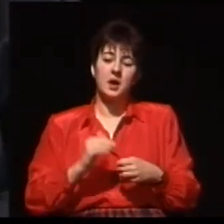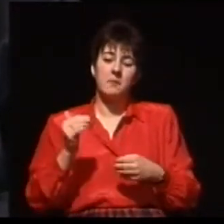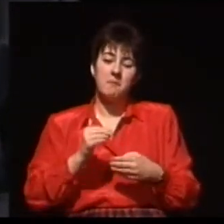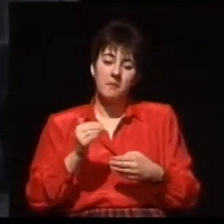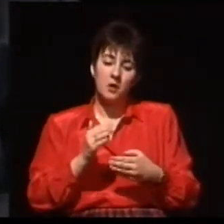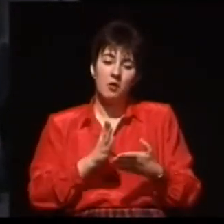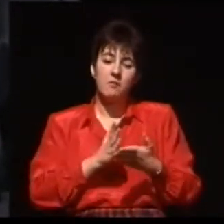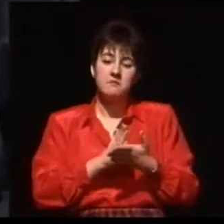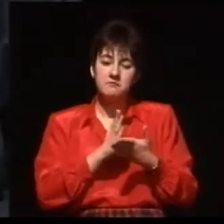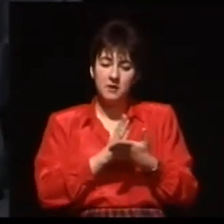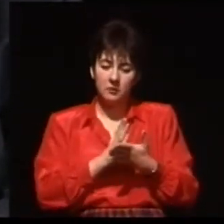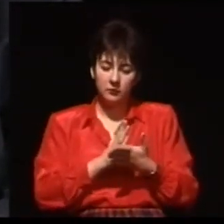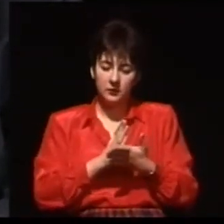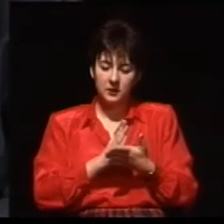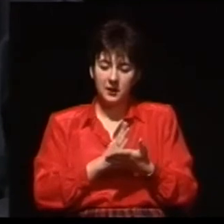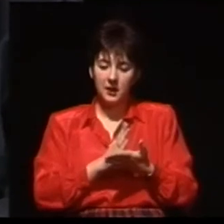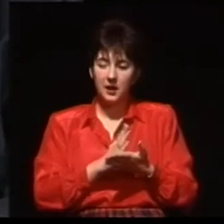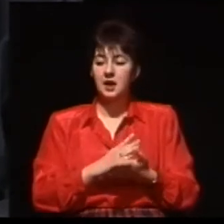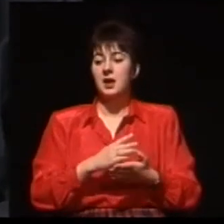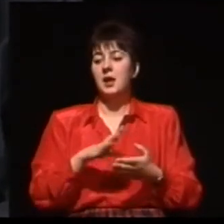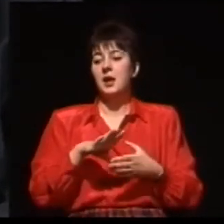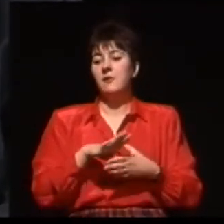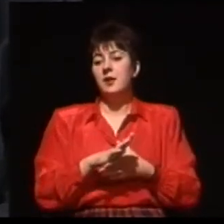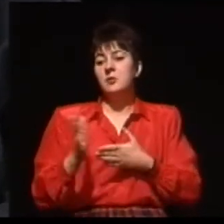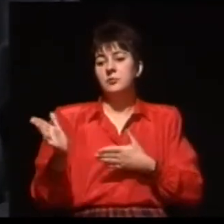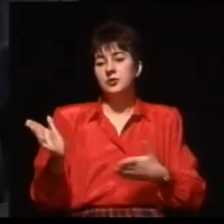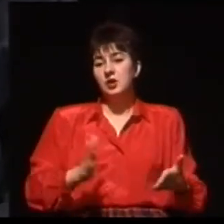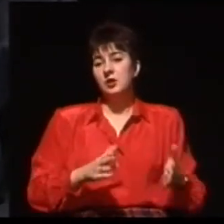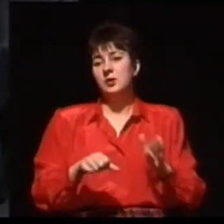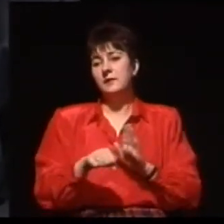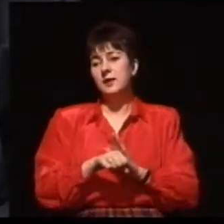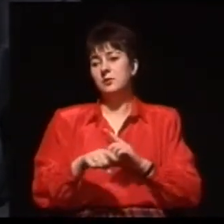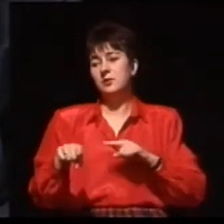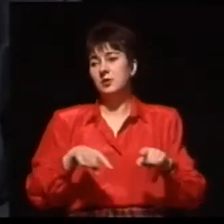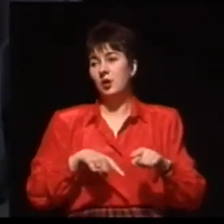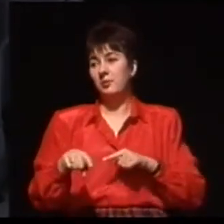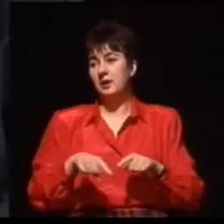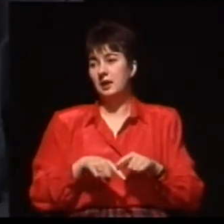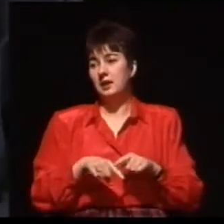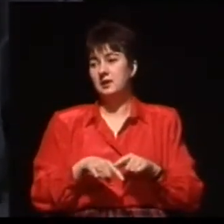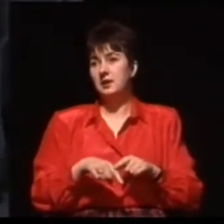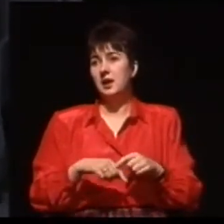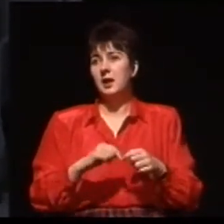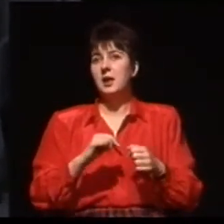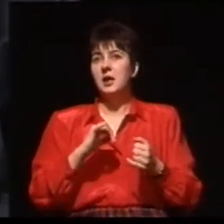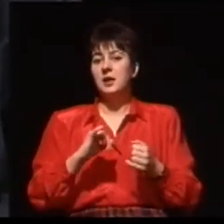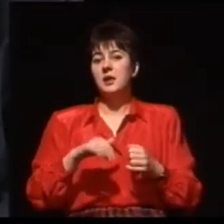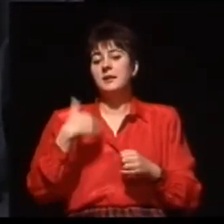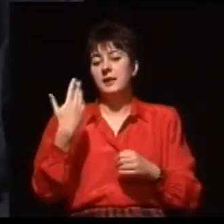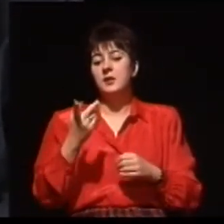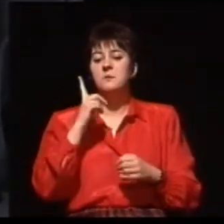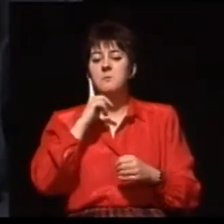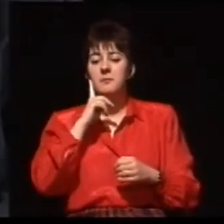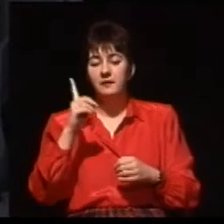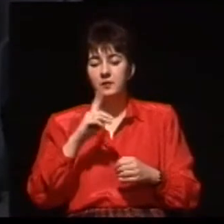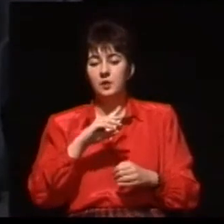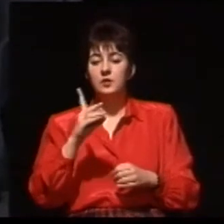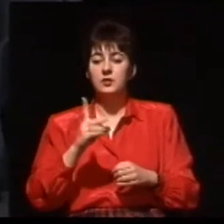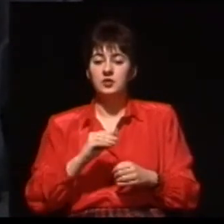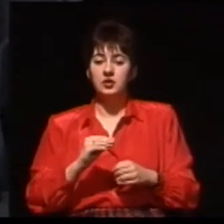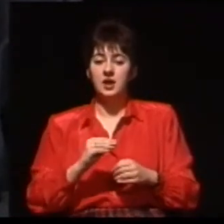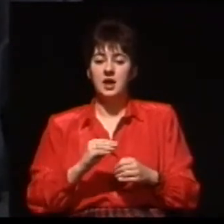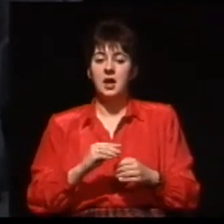ciągłość drogi słuchowej, to tak długo jak tego badania nie będziemy mieli wykonanego, tak długo nie będziemy mogli mówić o